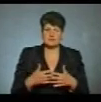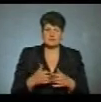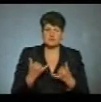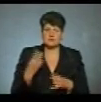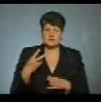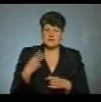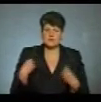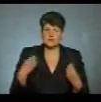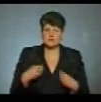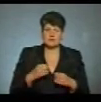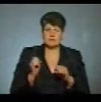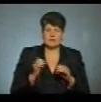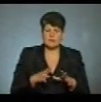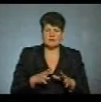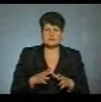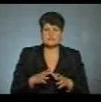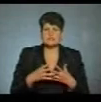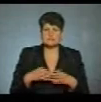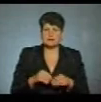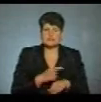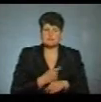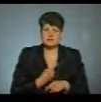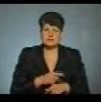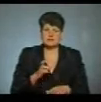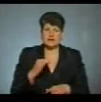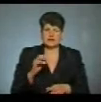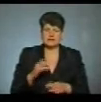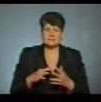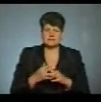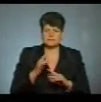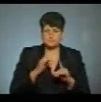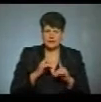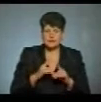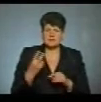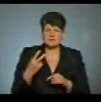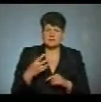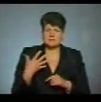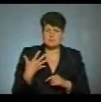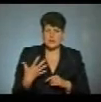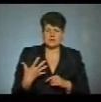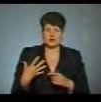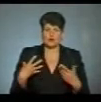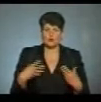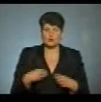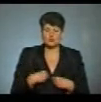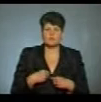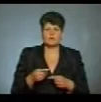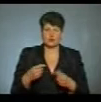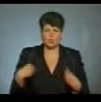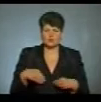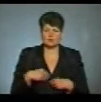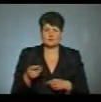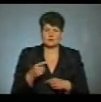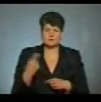20 таких костюмів передали Амбулаторії сімейної медицини Байковецької сільської ради та 25 костюмів Тернопільській університетській